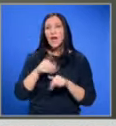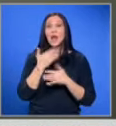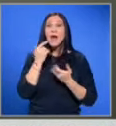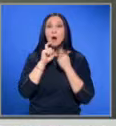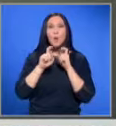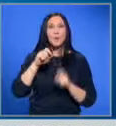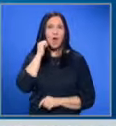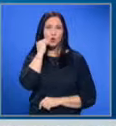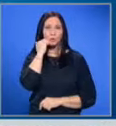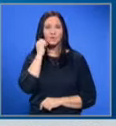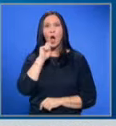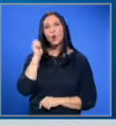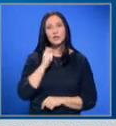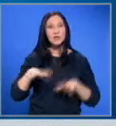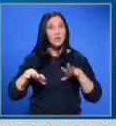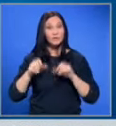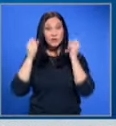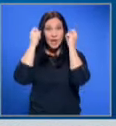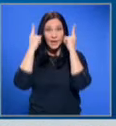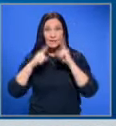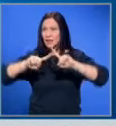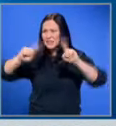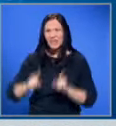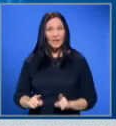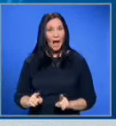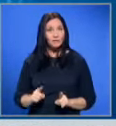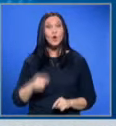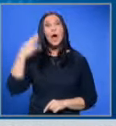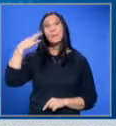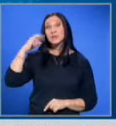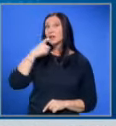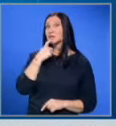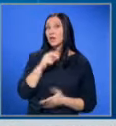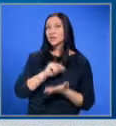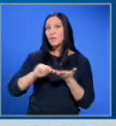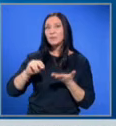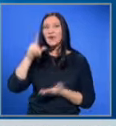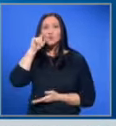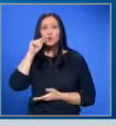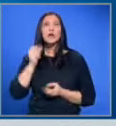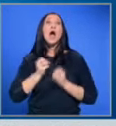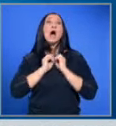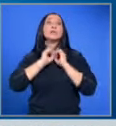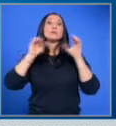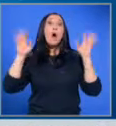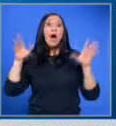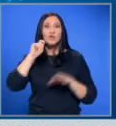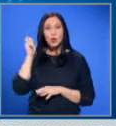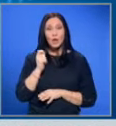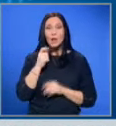коментар от Москва. Украинските власти реагираха светкавично. Президента Зеленски написа в Туитър Слава на Украина.